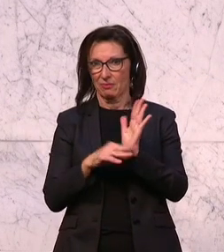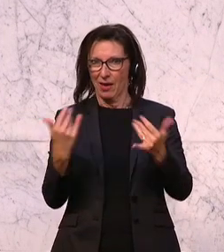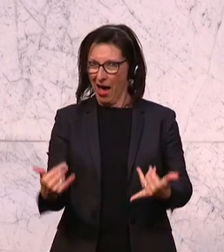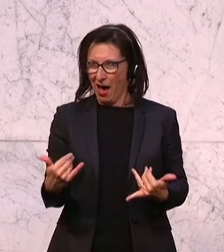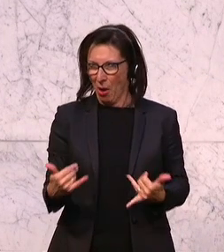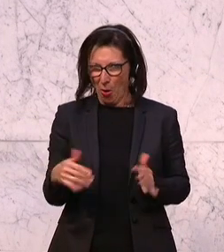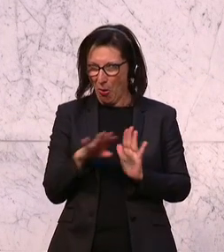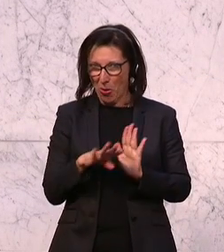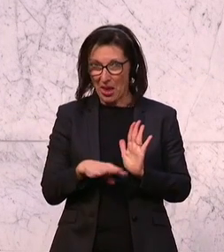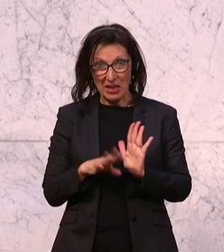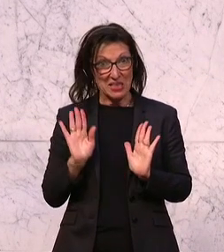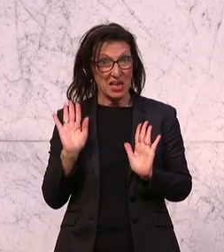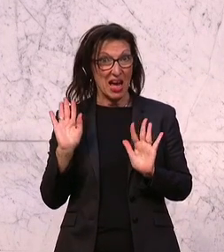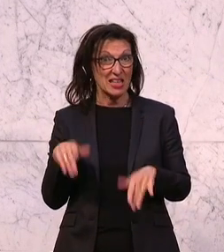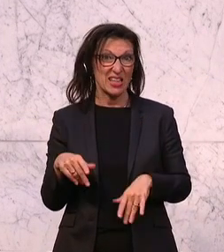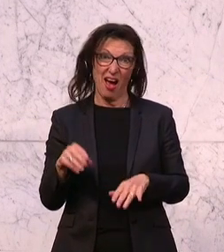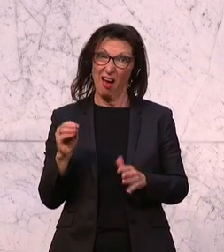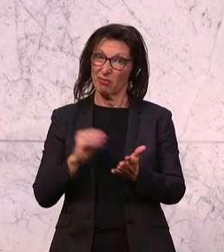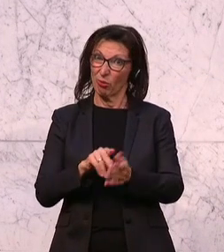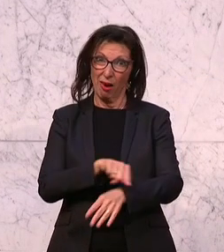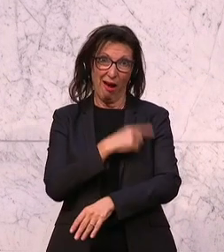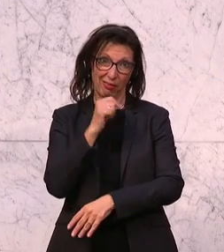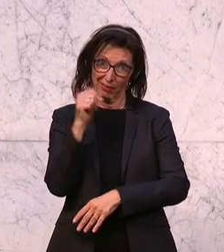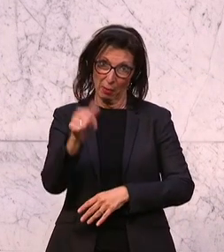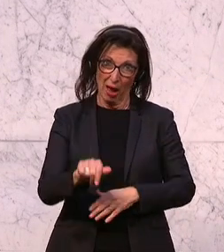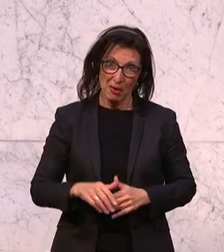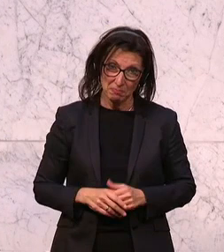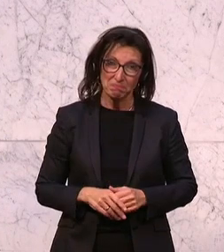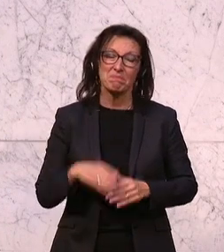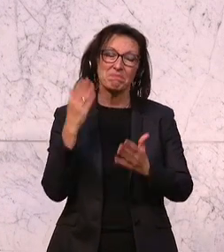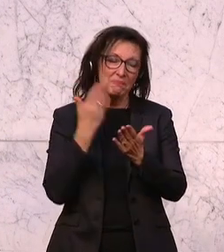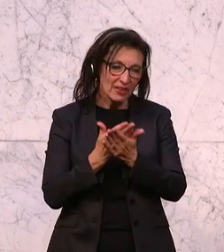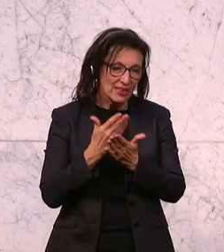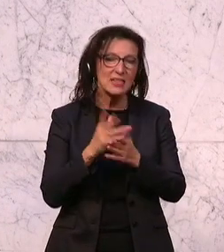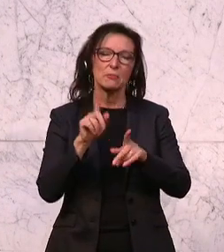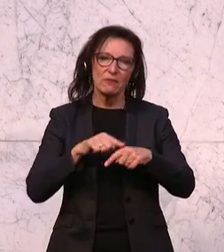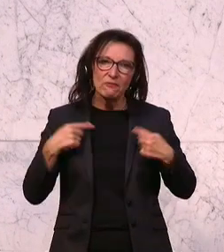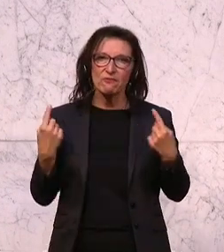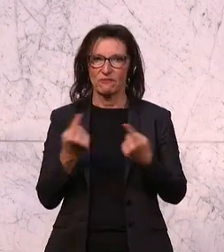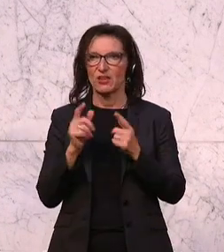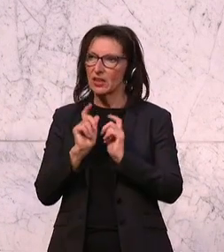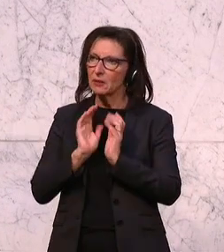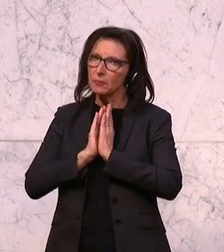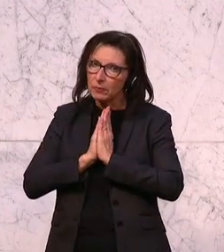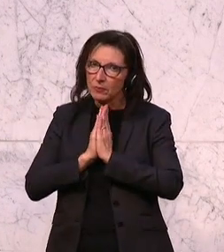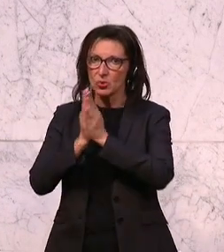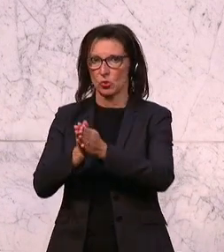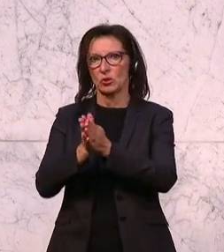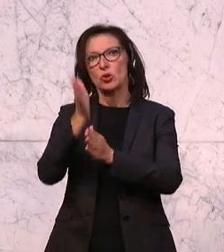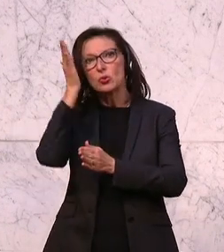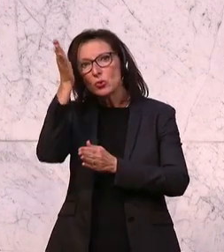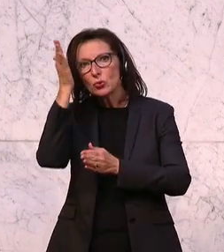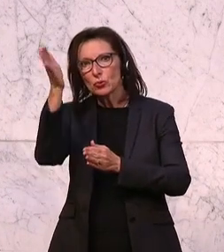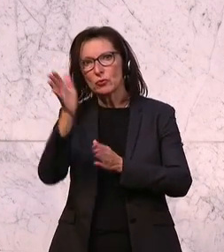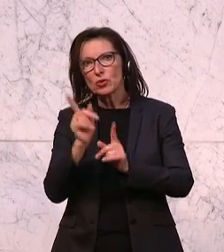Gesetzesvorlage bei Weitem nicht vorgesehen. Und daher suchen wir natürlich, dass auch in Hinkunft sich